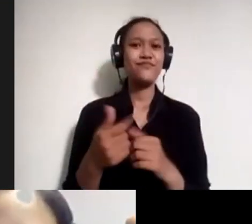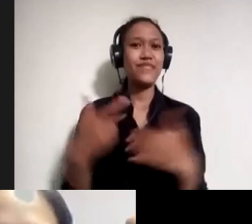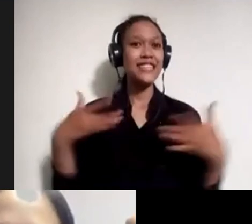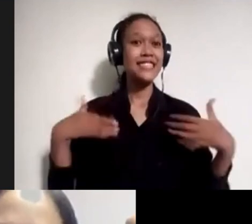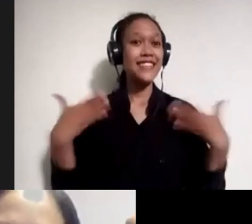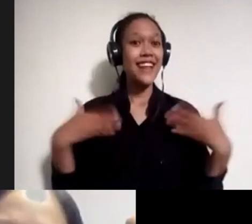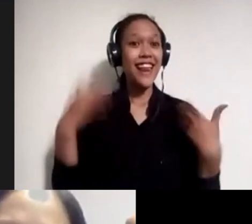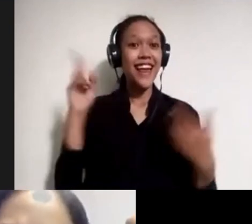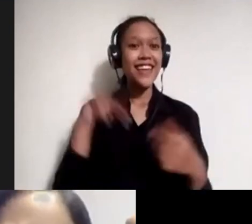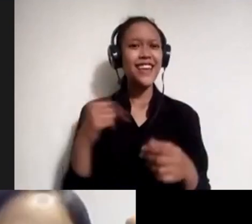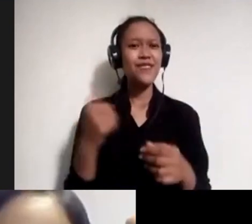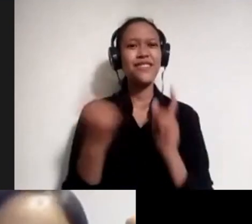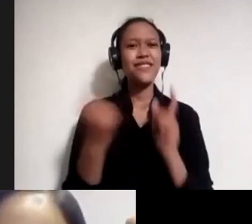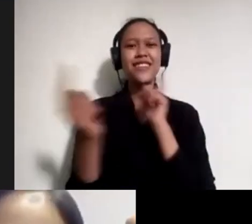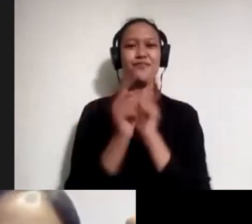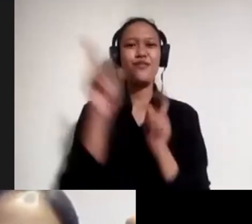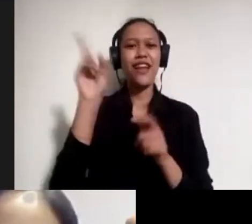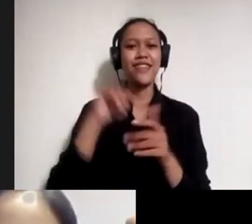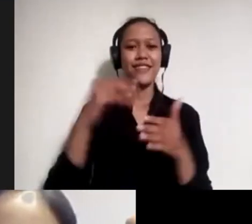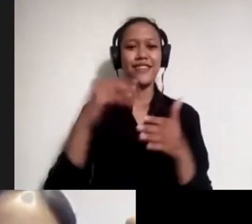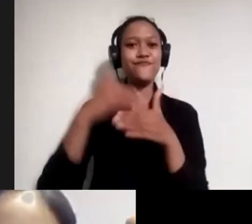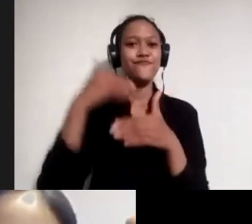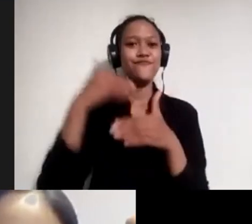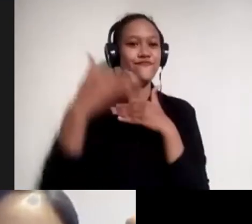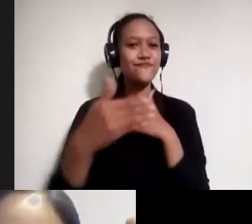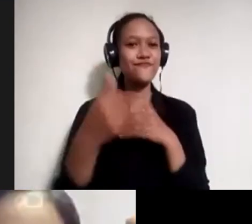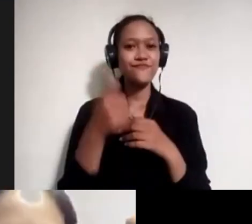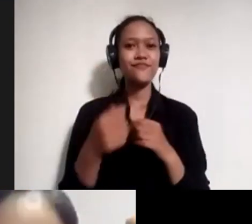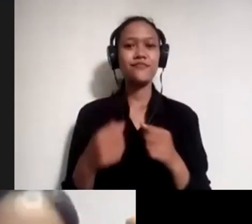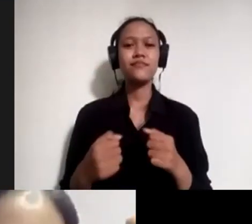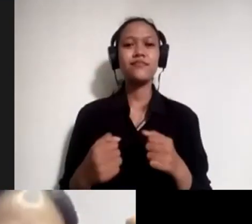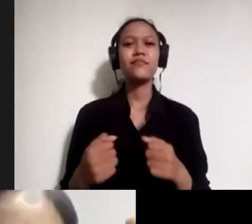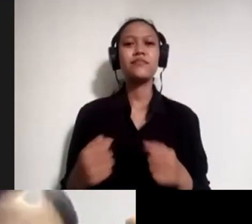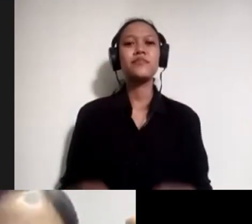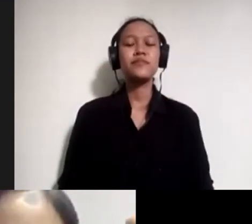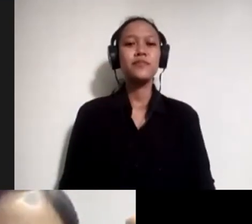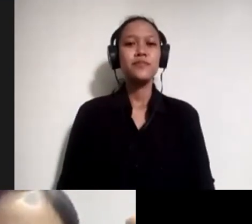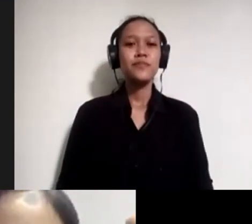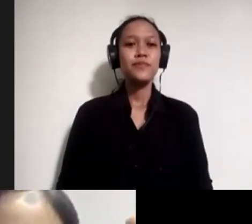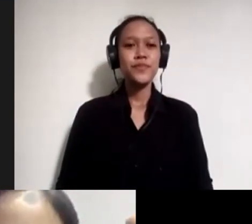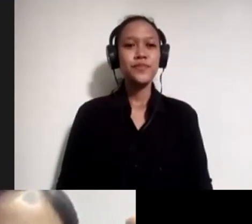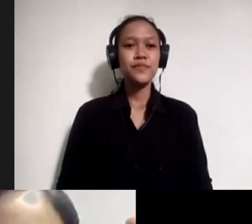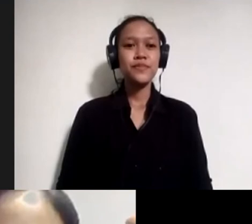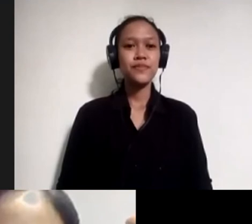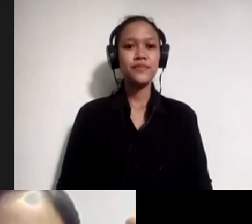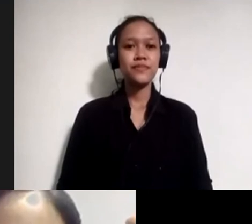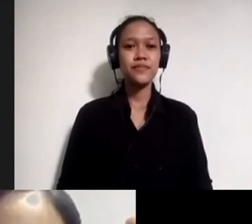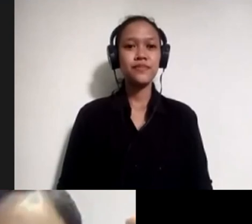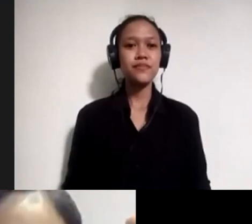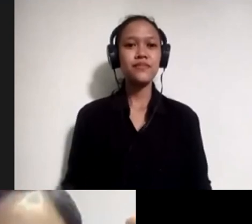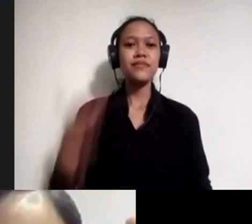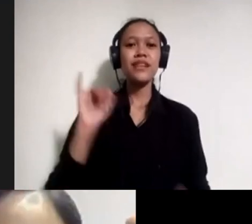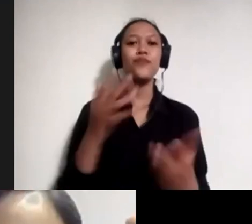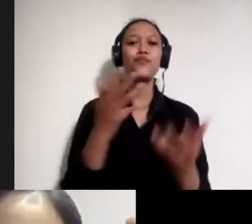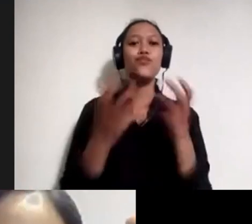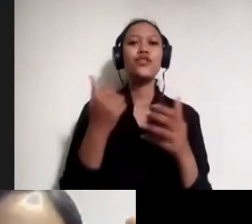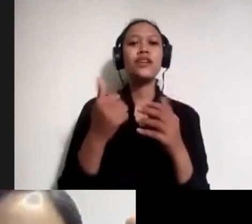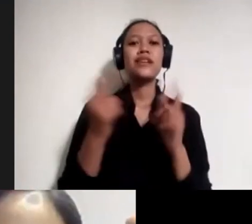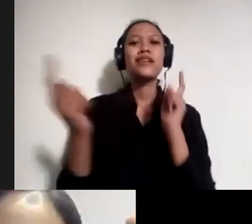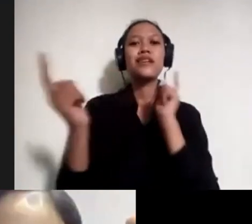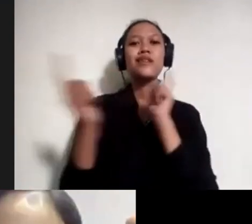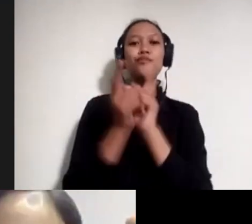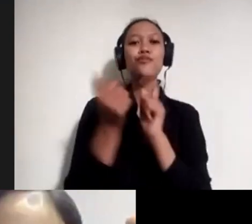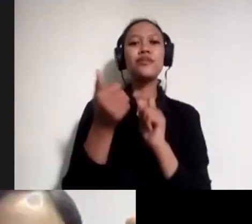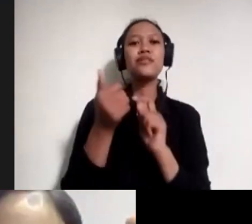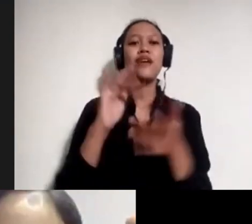sih di sesi berikutnya gitu ya. Iya Mbak, berku inilah ya. Maksudnya sesinya informal juga gak apa-apa. Misalnya teman-teman mau bikin